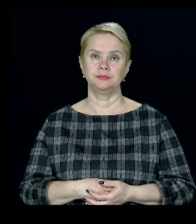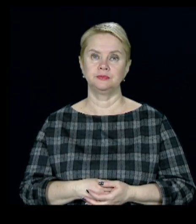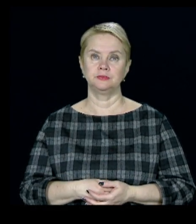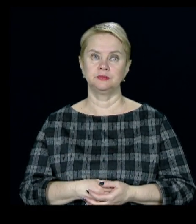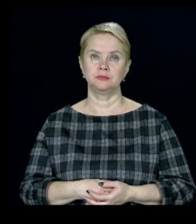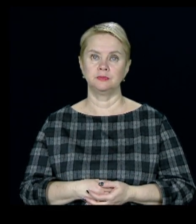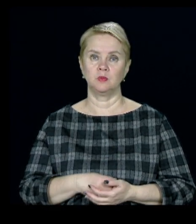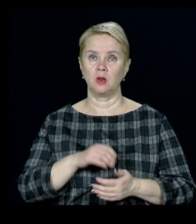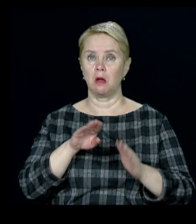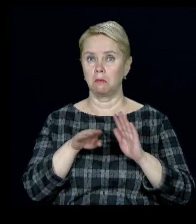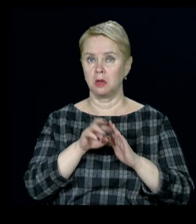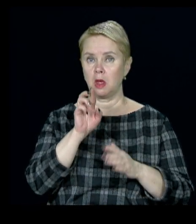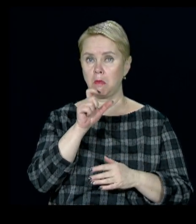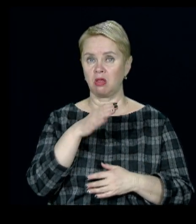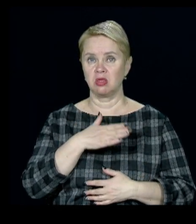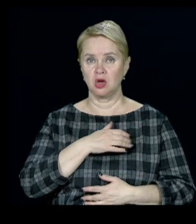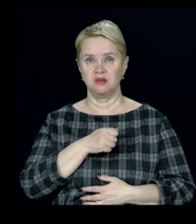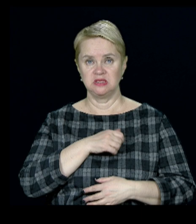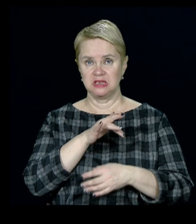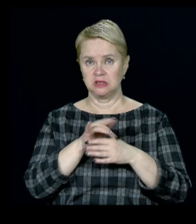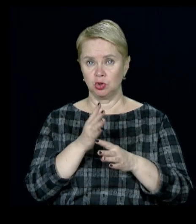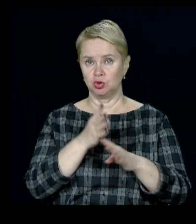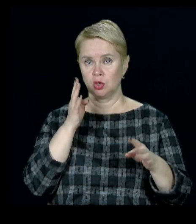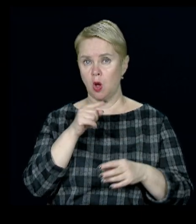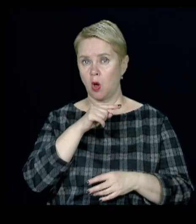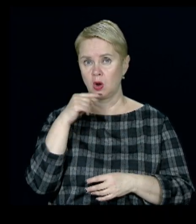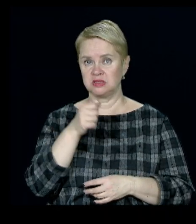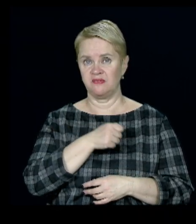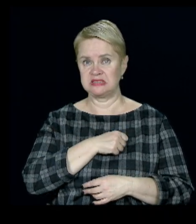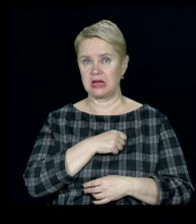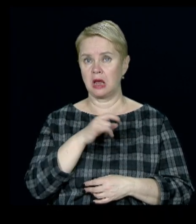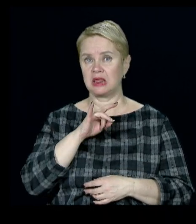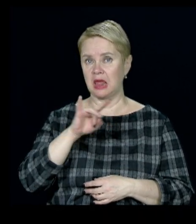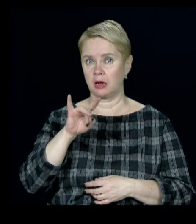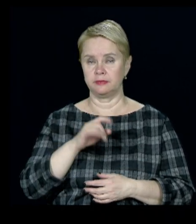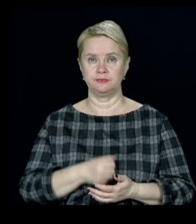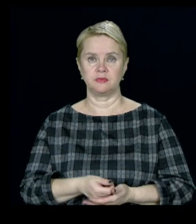Під Бахмутом наш військовий знищили черговий російський військовий літак.